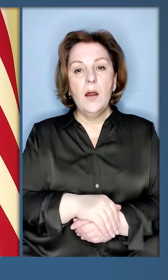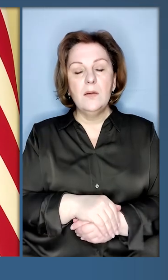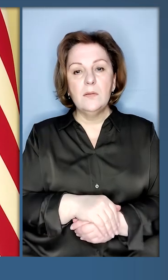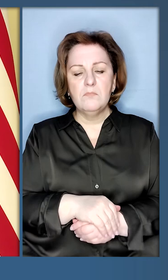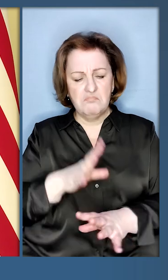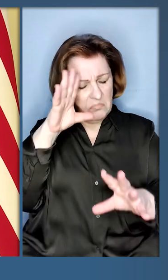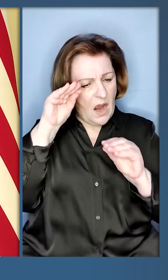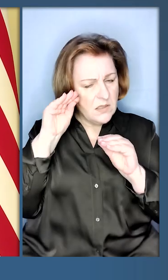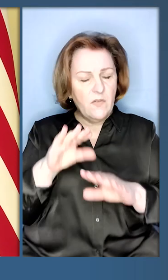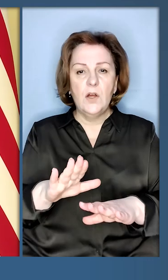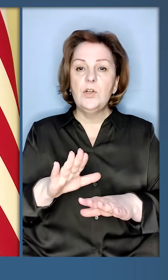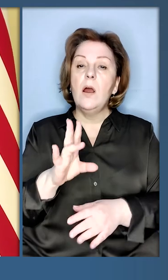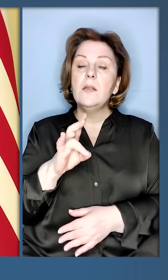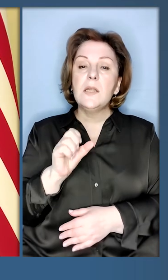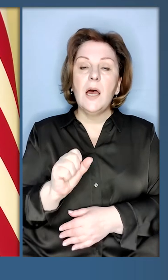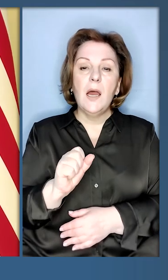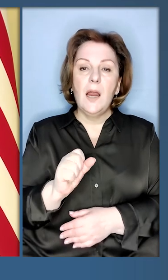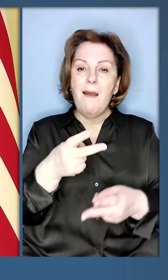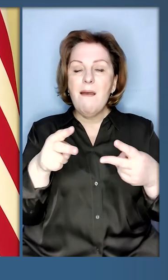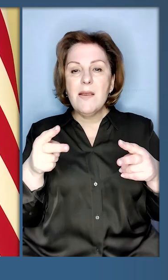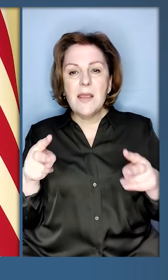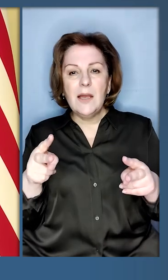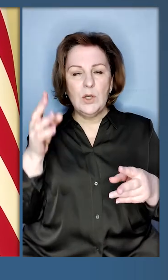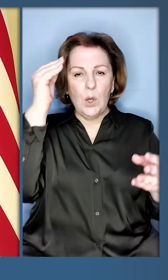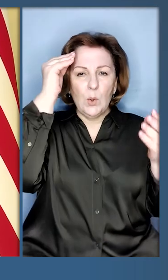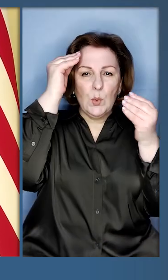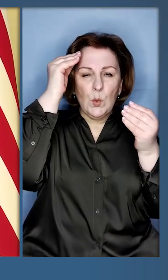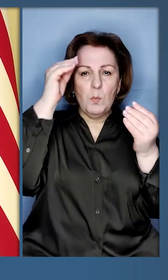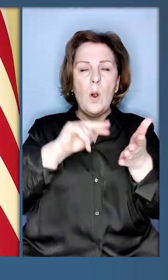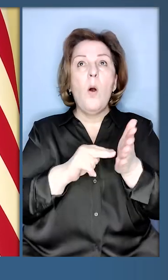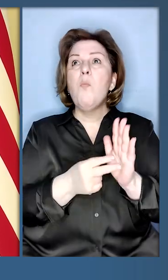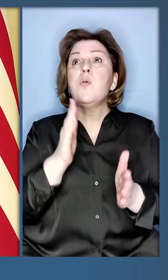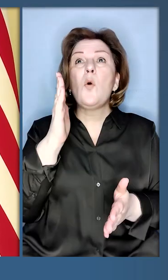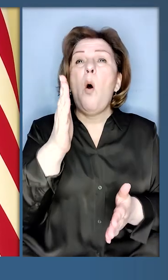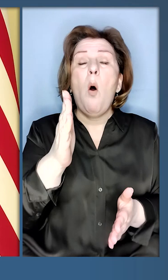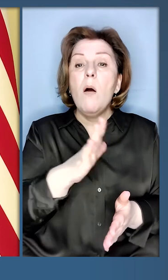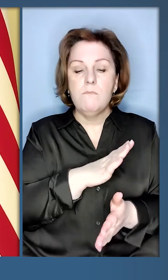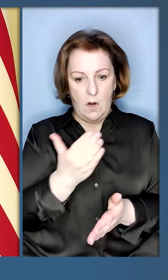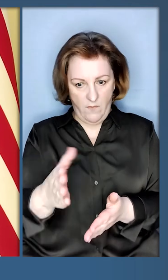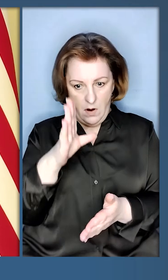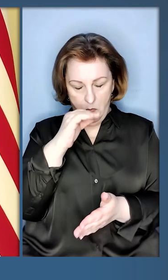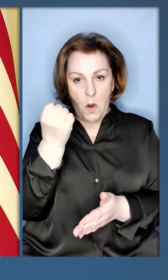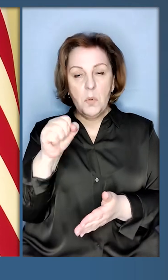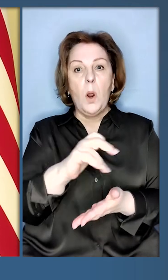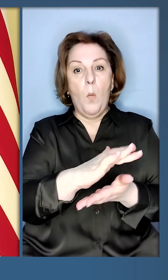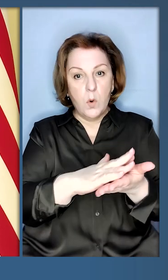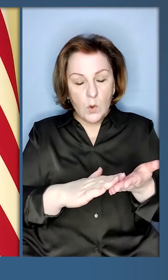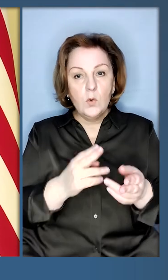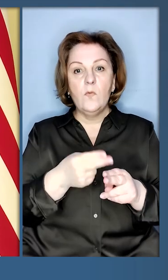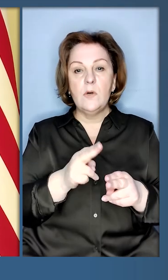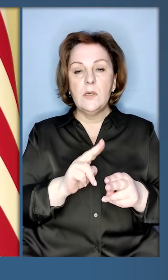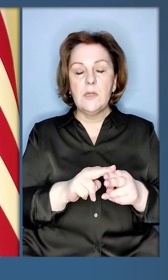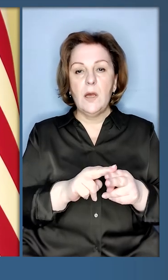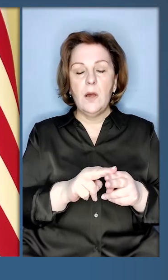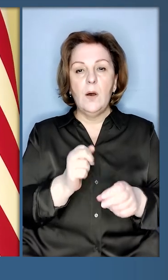Не зважаючи на інші думки чи прогнози, ви перемагаєте, ви продовжуєте це робити.